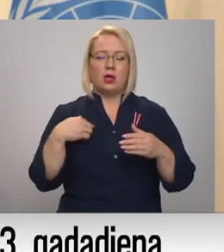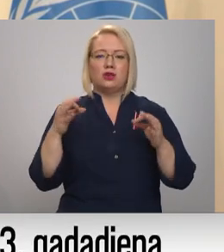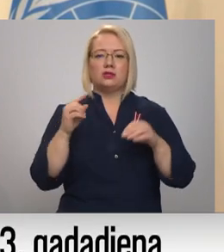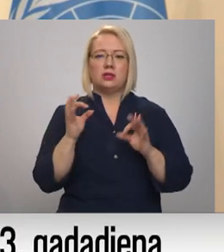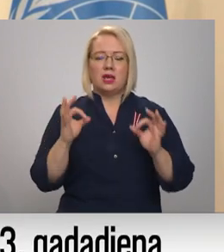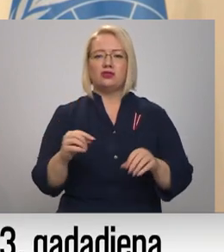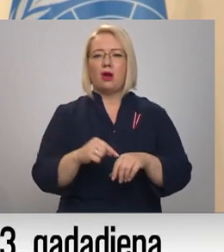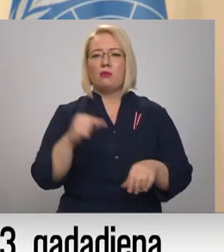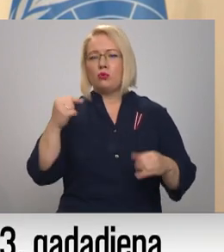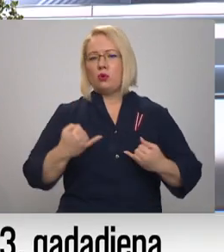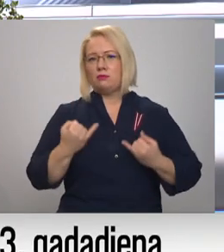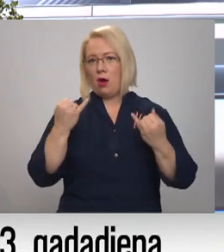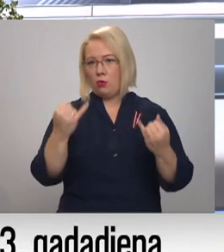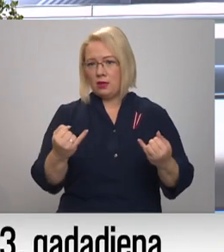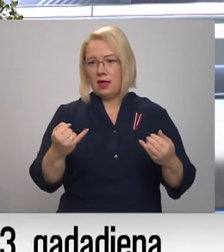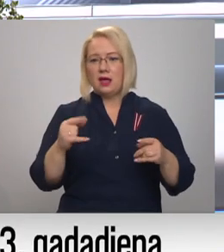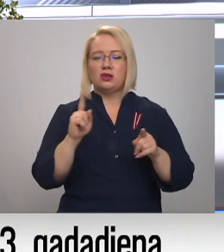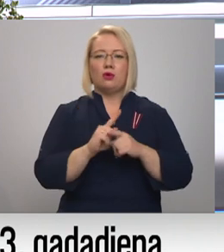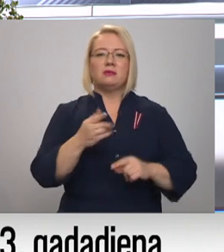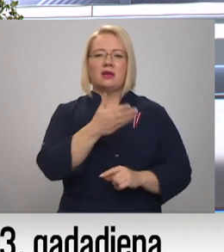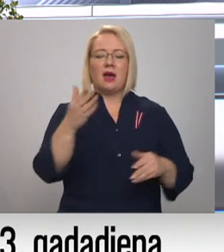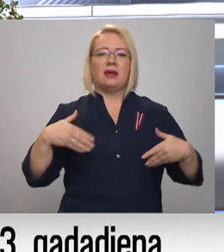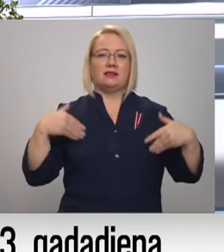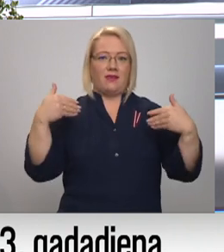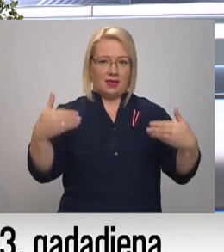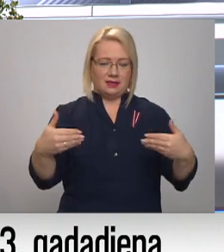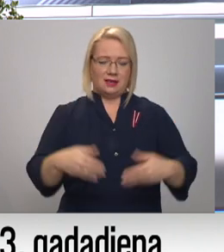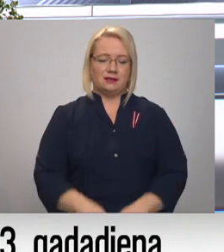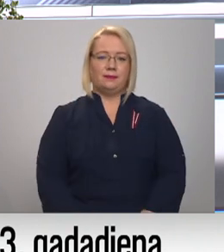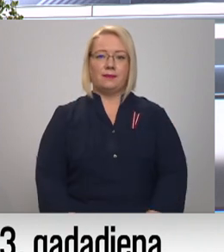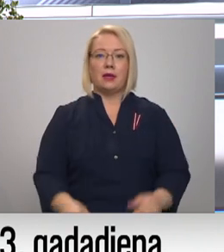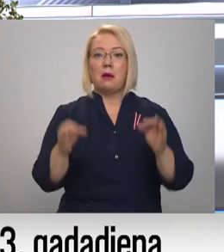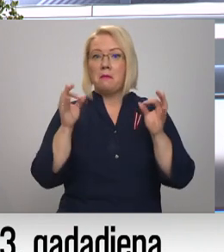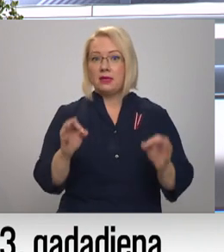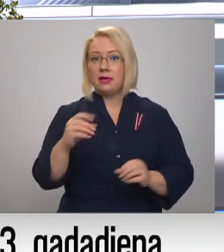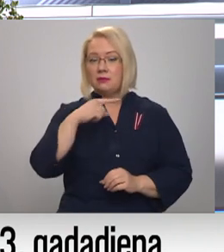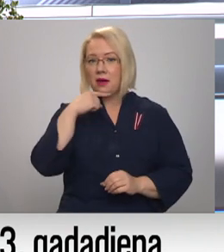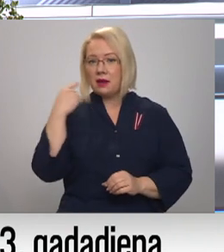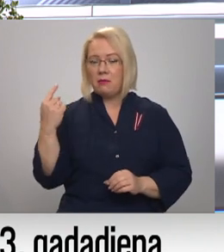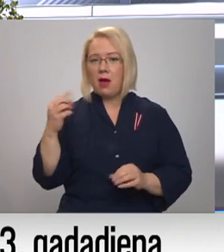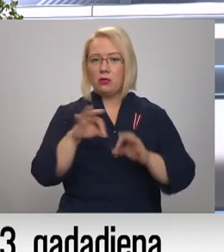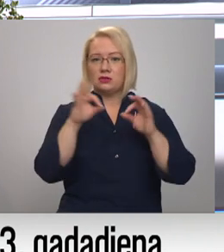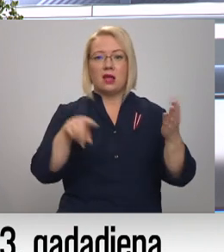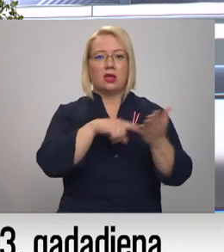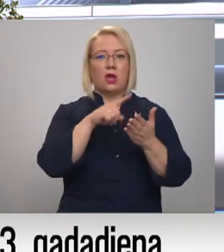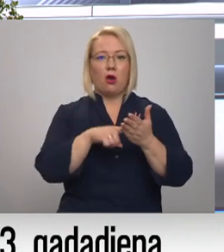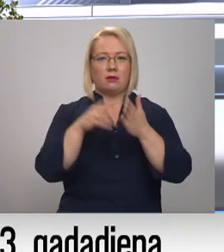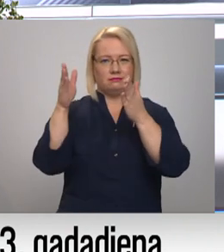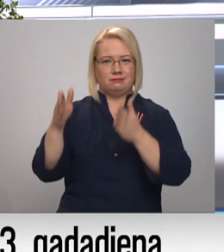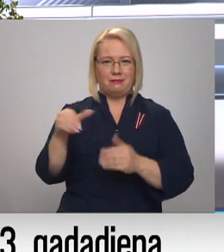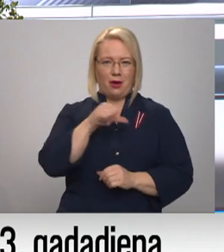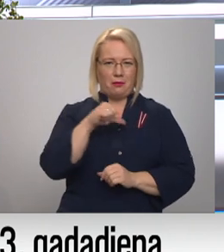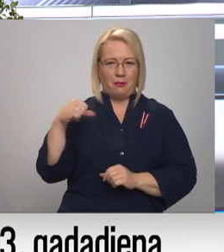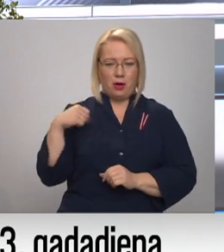pagūdījumā. Svirsnīgi sveicieni no mums arī jums svētkos. Tieši tā. Īstnībā, gribētu sākt ar jautājumu par jums pašu, jo jūs Latvijā